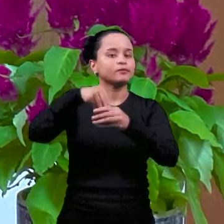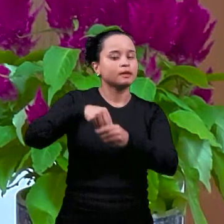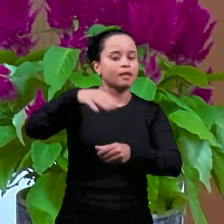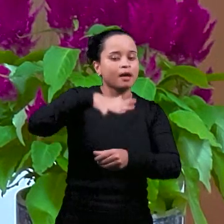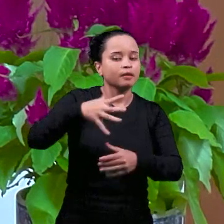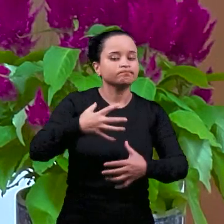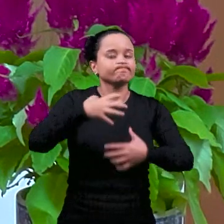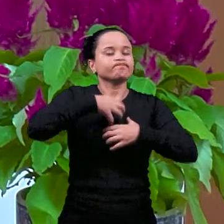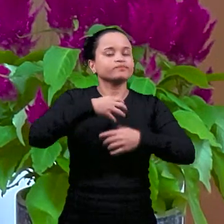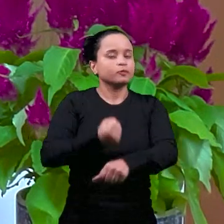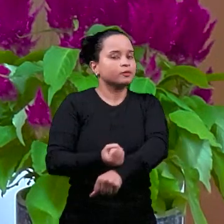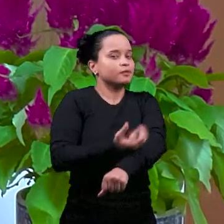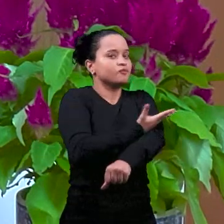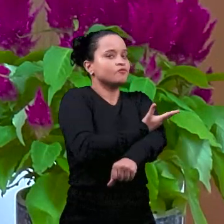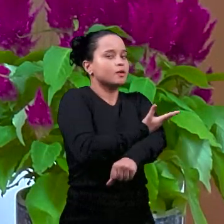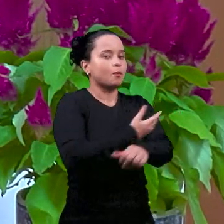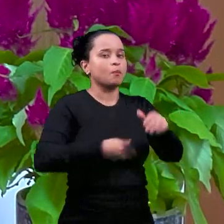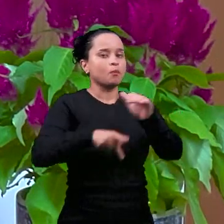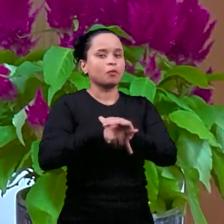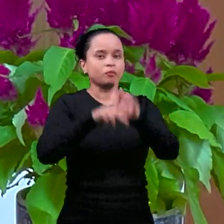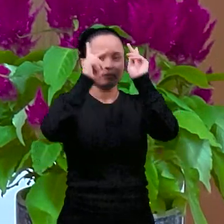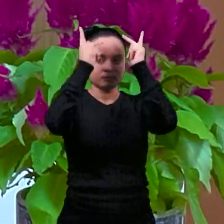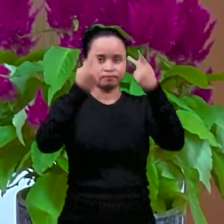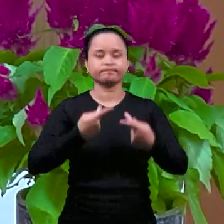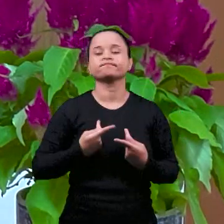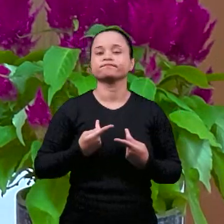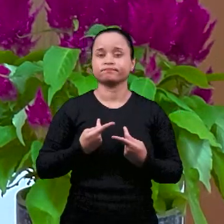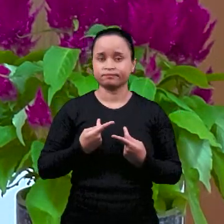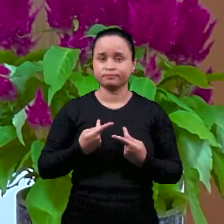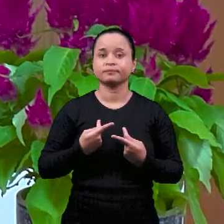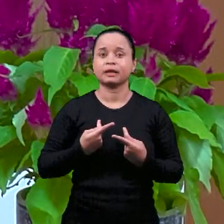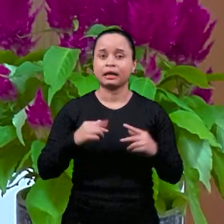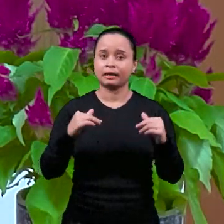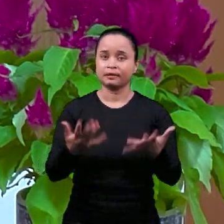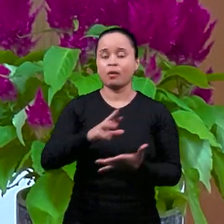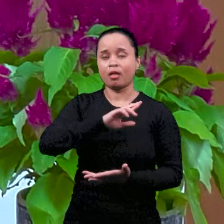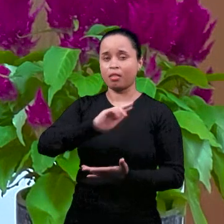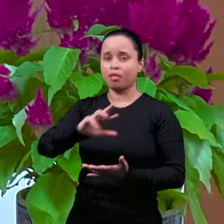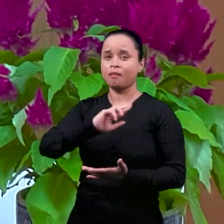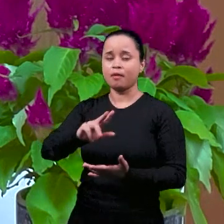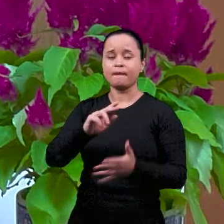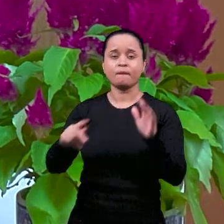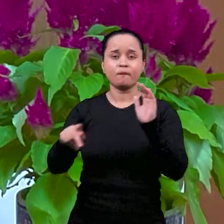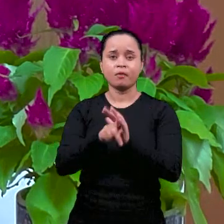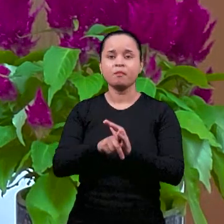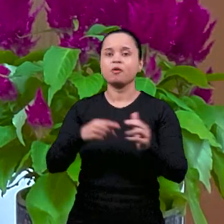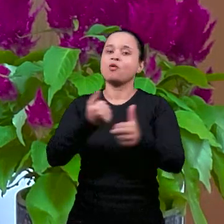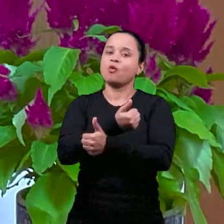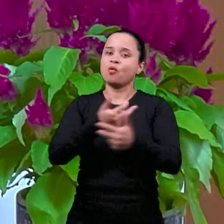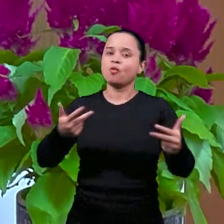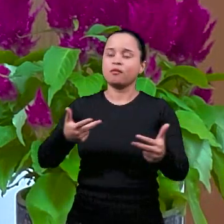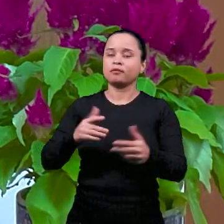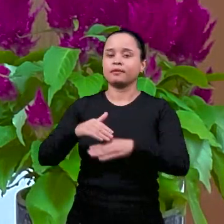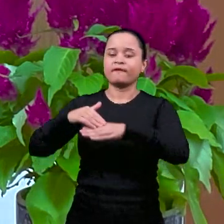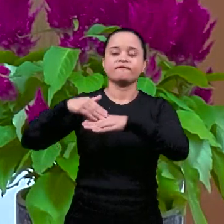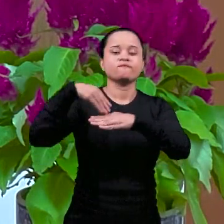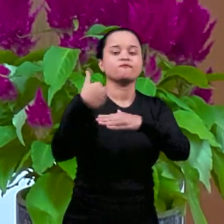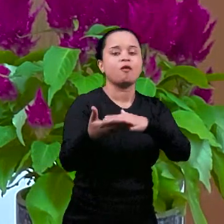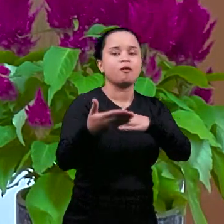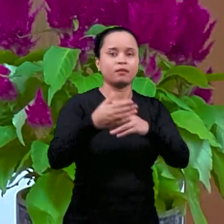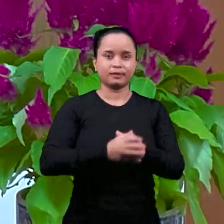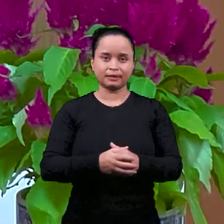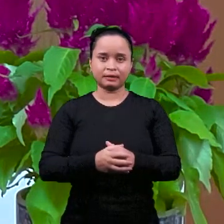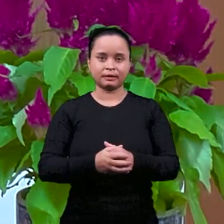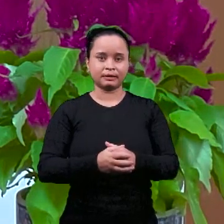основании чувств человека. Не было что-то, которое приходило извне,